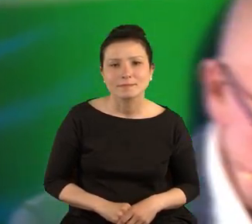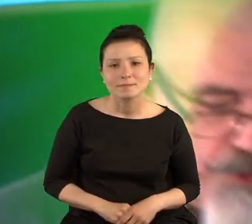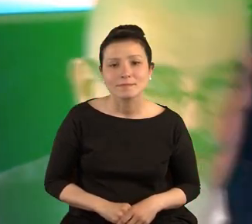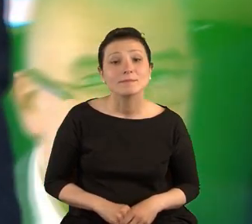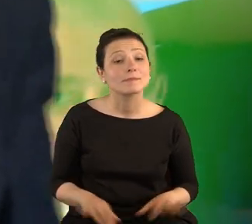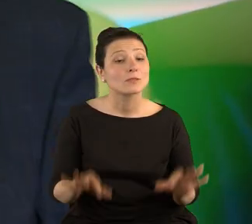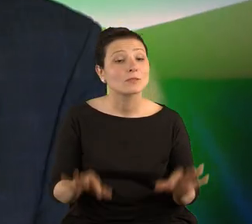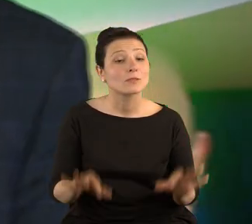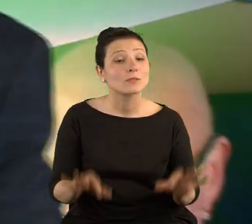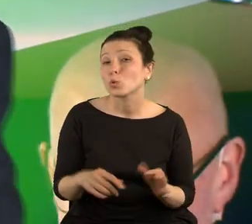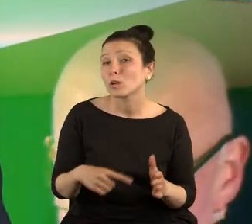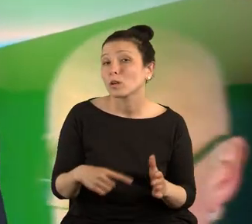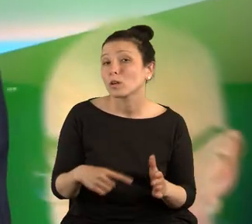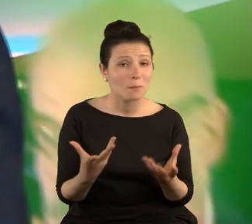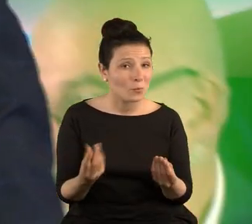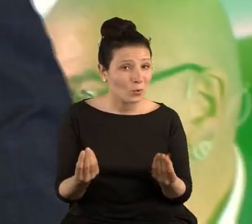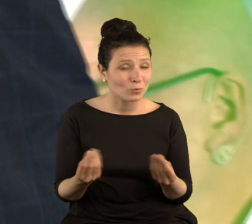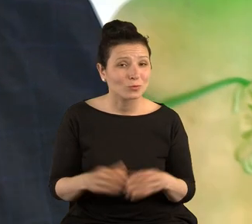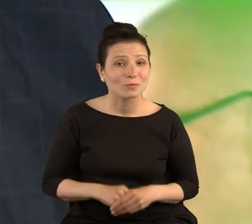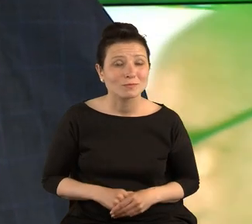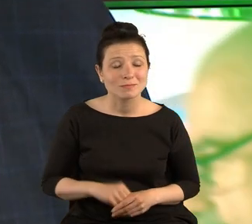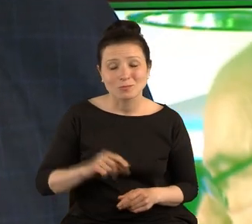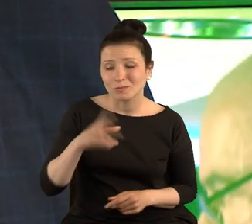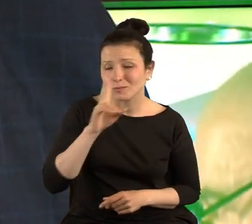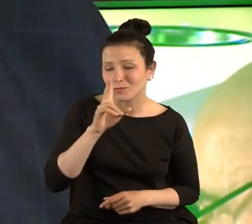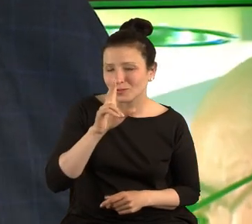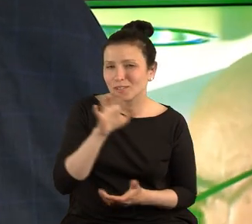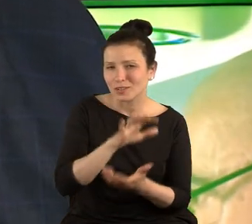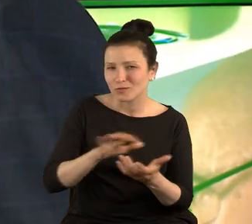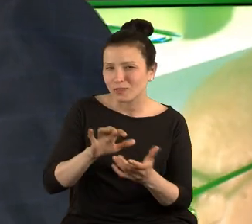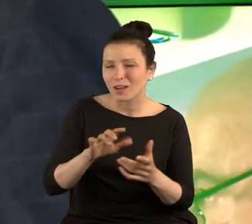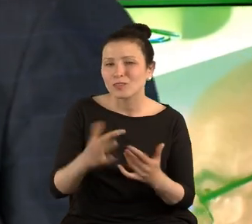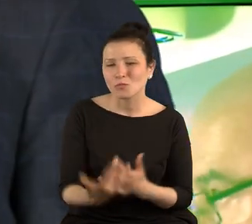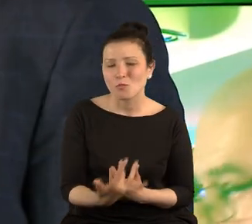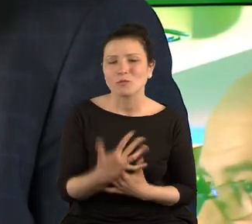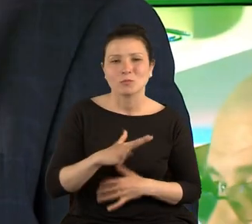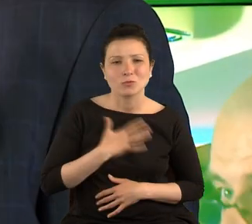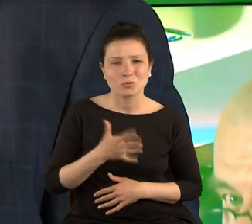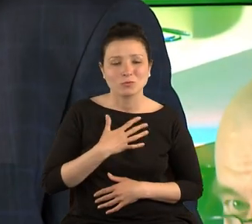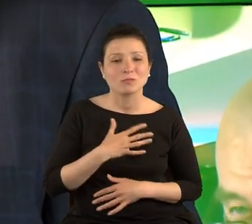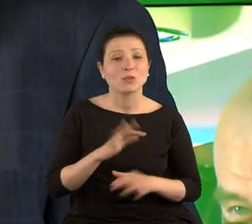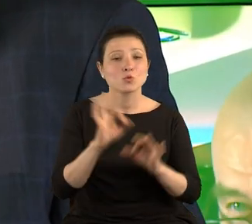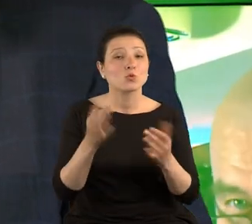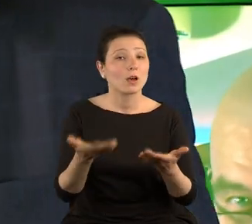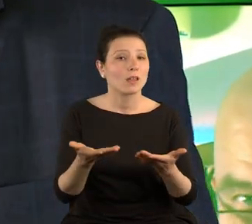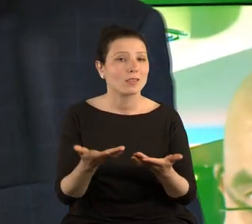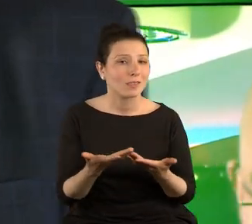Sztuka jest po to, żebyśmy widzieli świat i go odczuwali. Sztuka oferuje nam